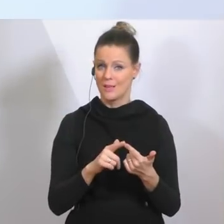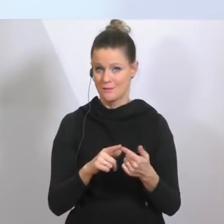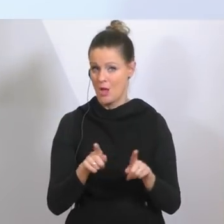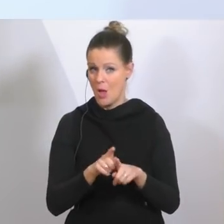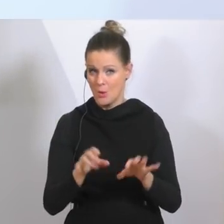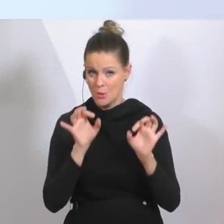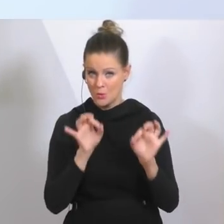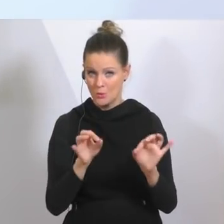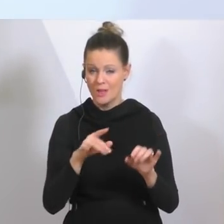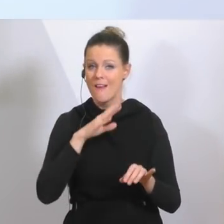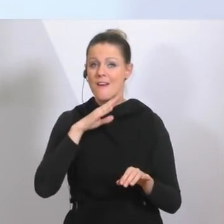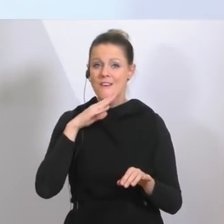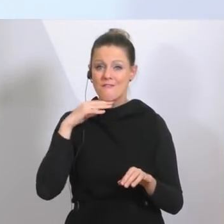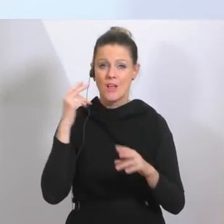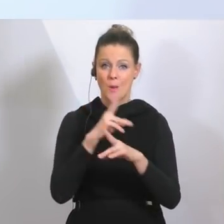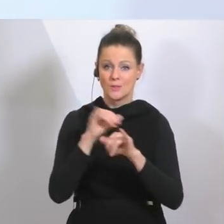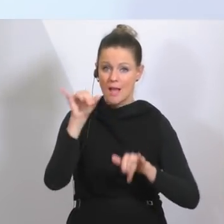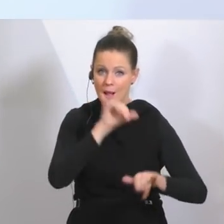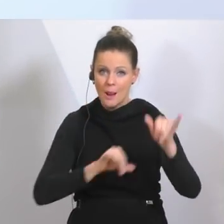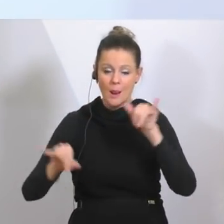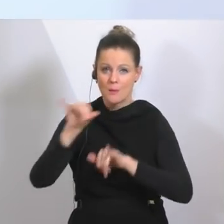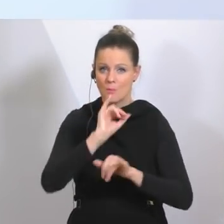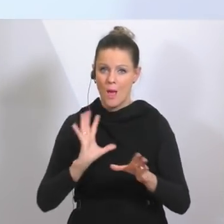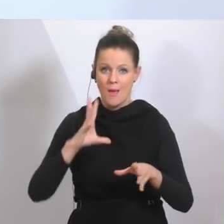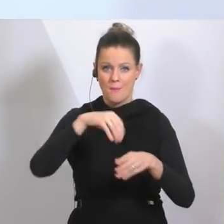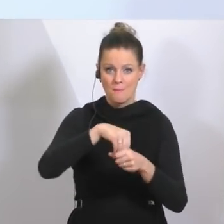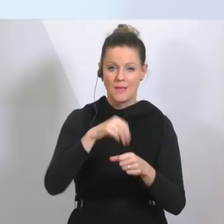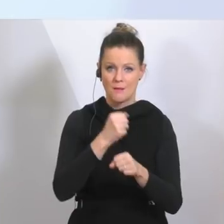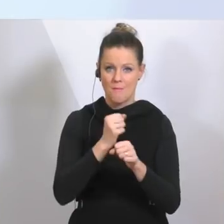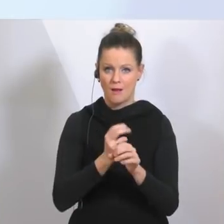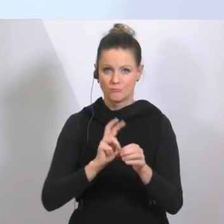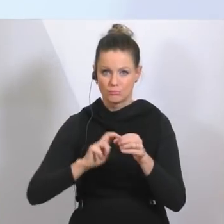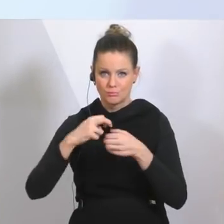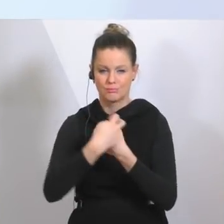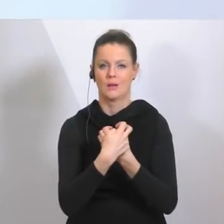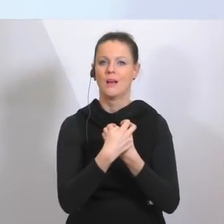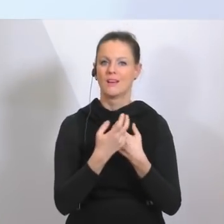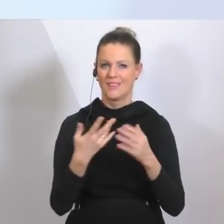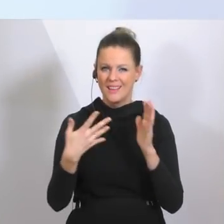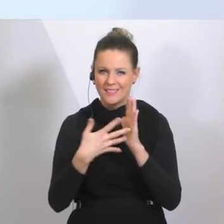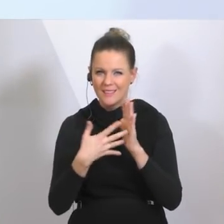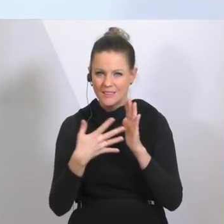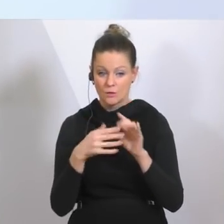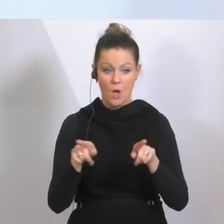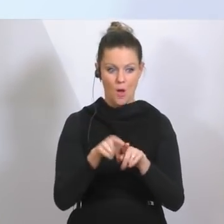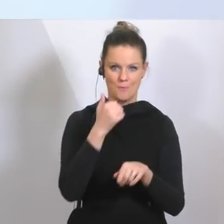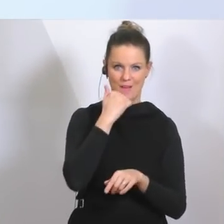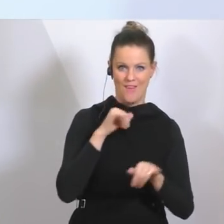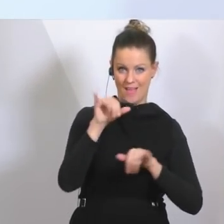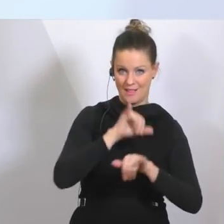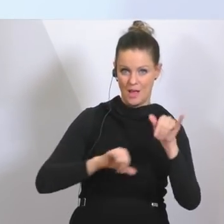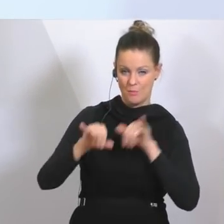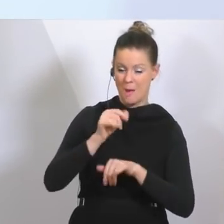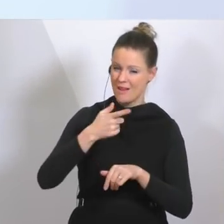dass auch sehr, sehr viele Labors in Österreich jetzt eingestiegen sind in diese Testungen, auch Privatlabors. Wir sind allerdings sehr,